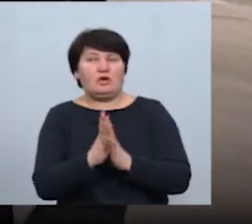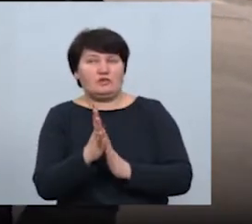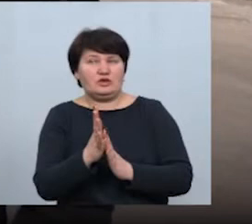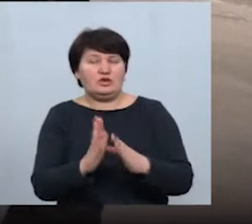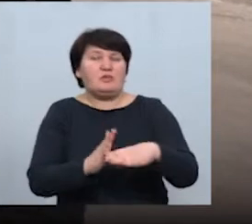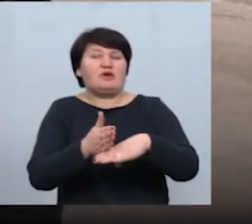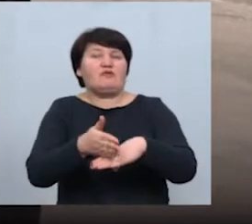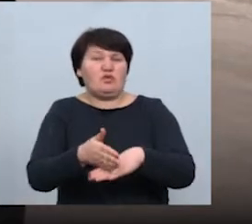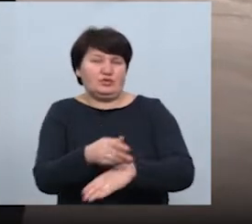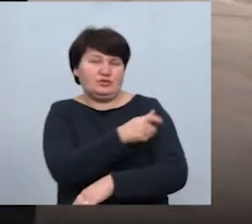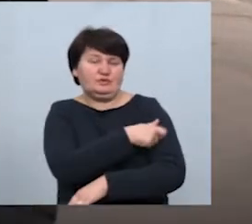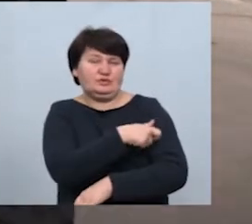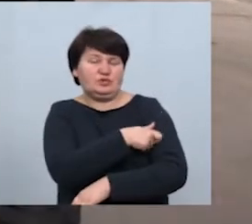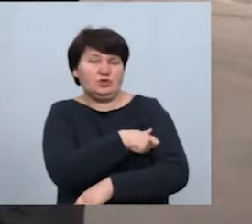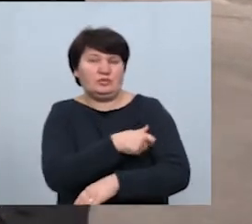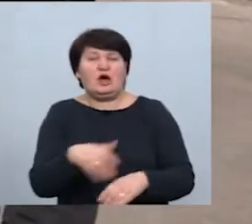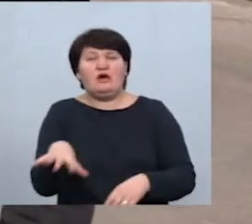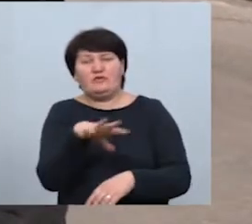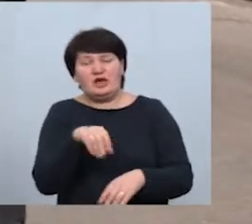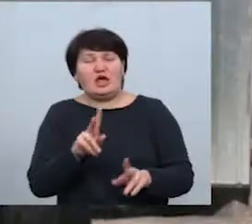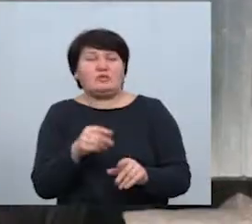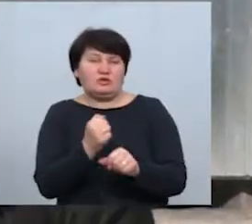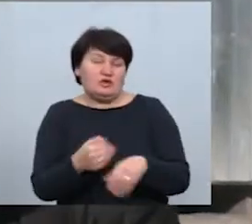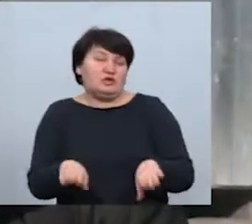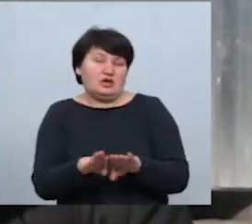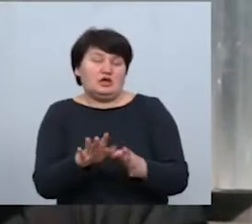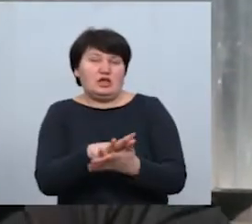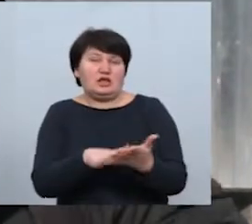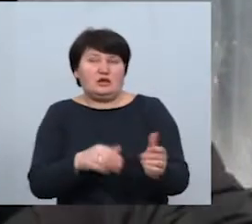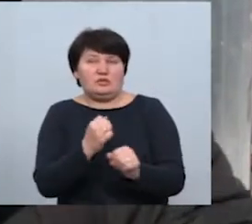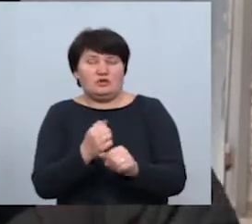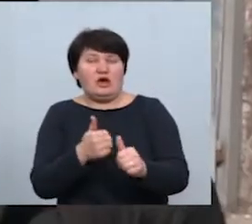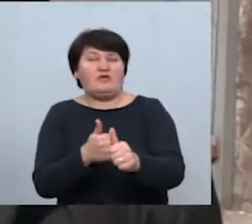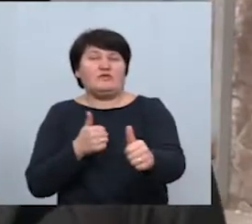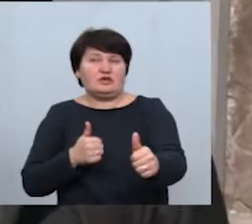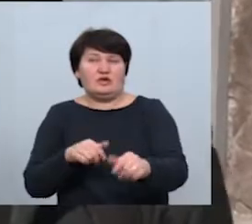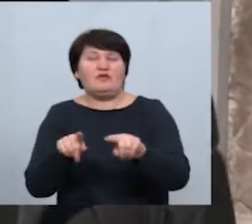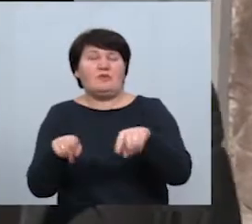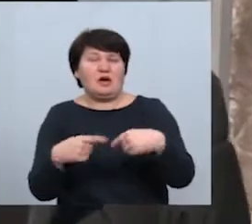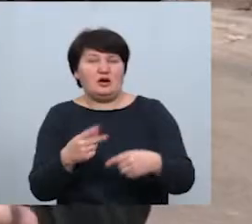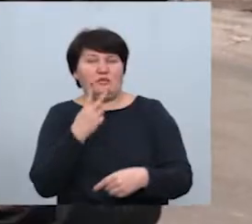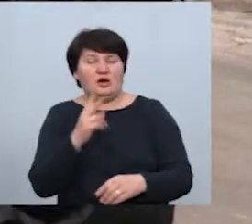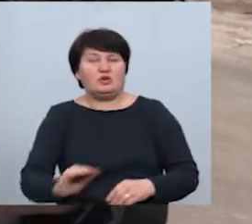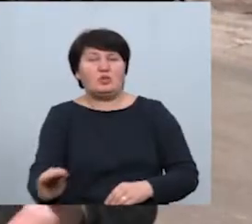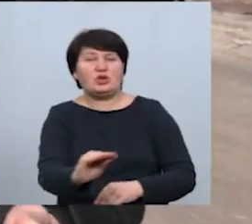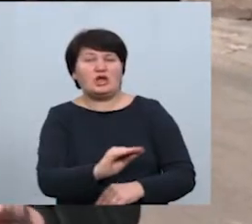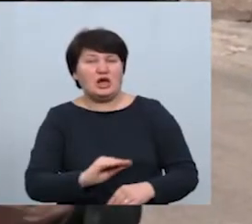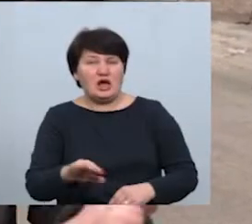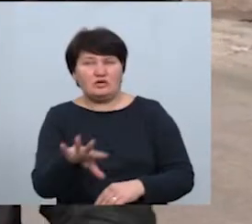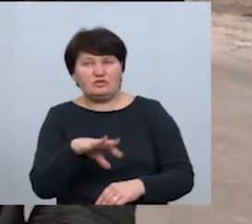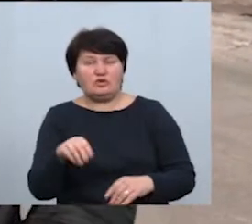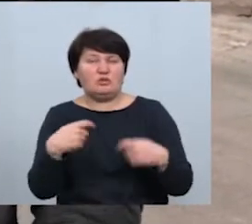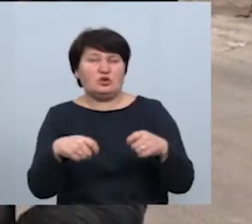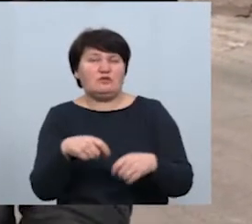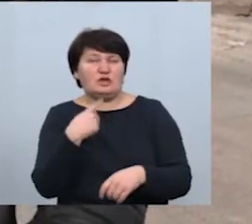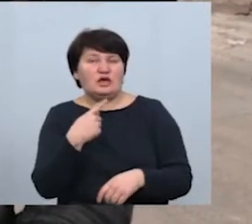хлопці. А так усе як працювало, так і працює далі. Відстань вимагають, там бачу, що протирають все. Каже продавець, що